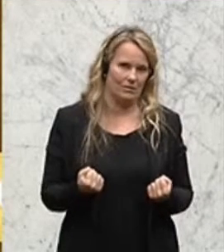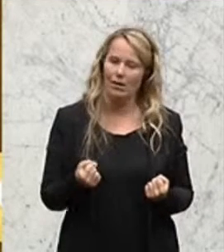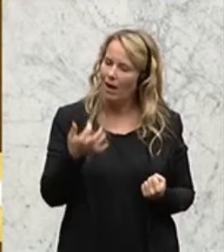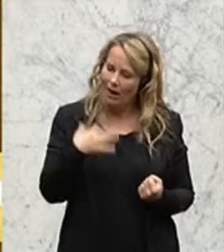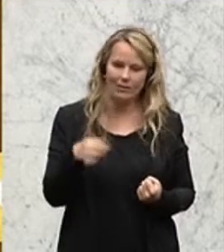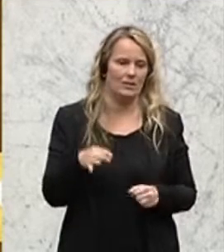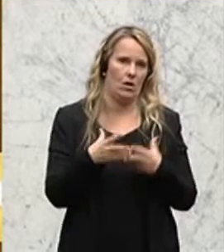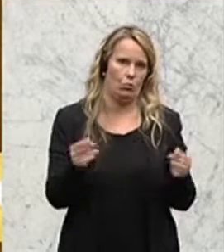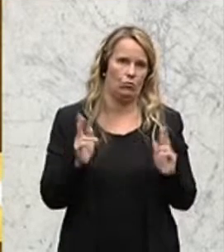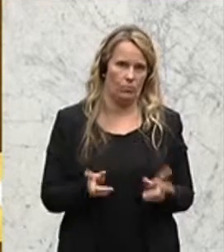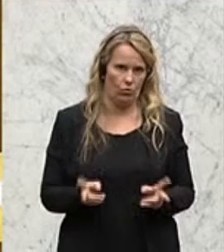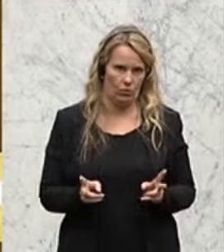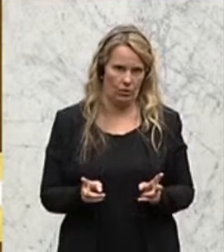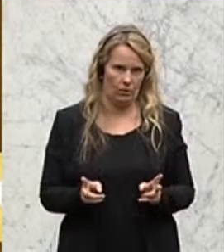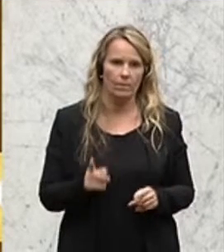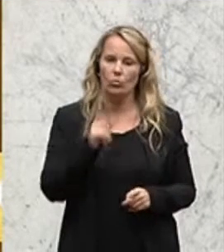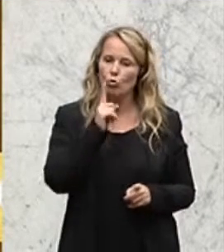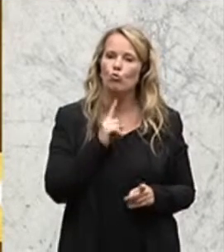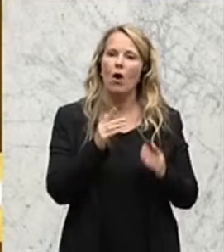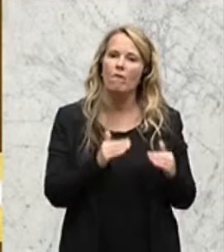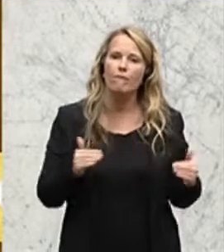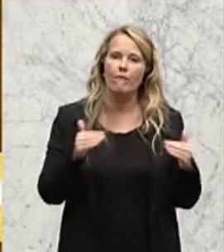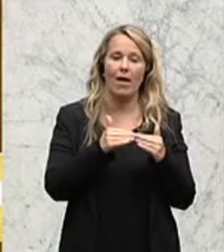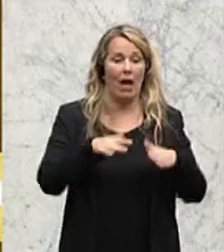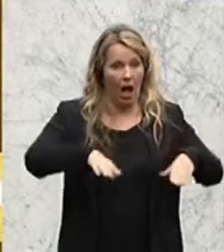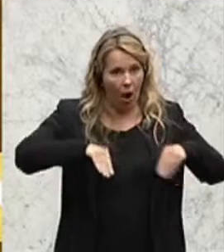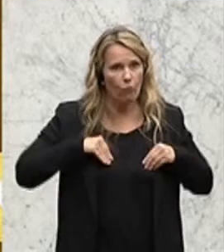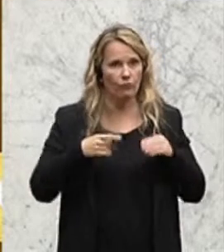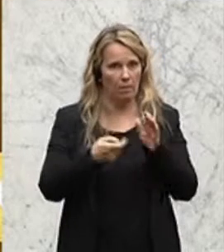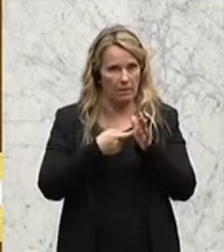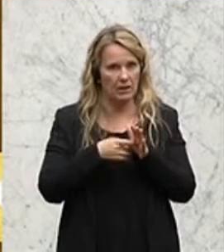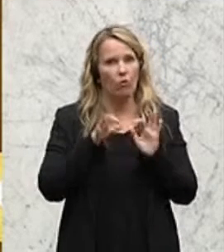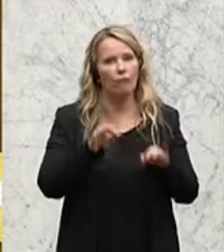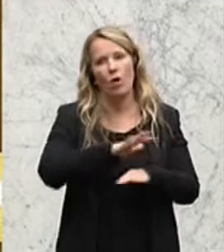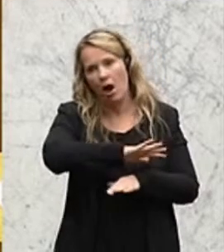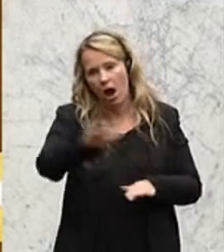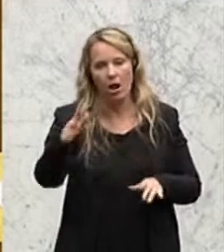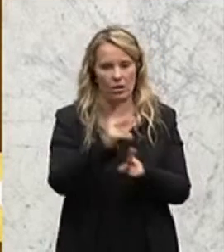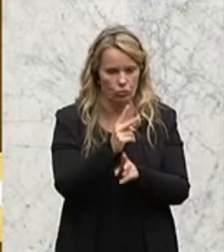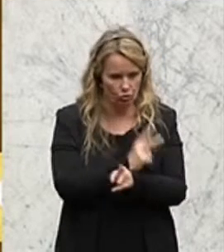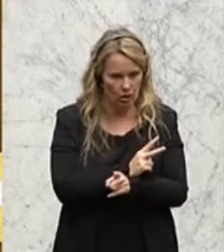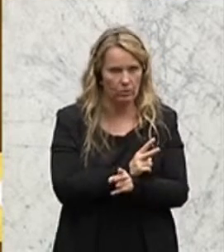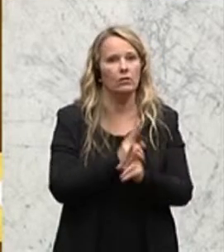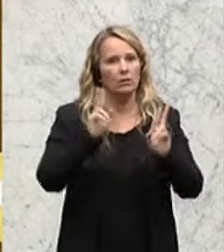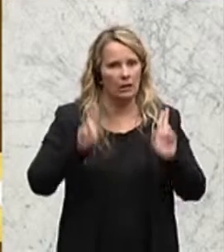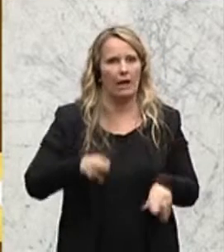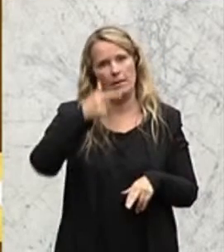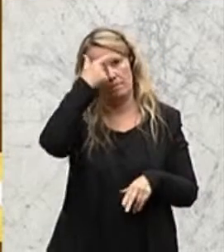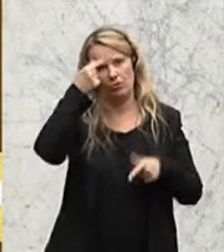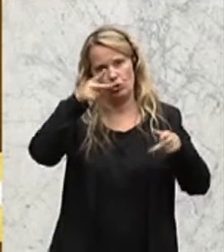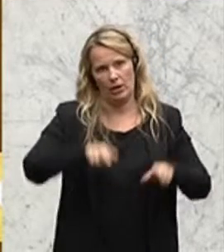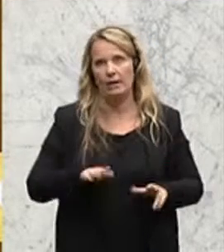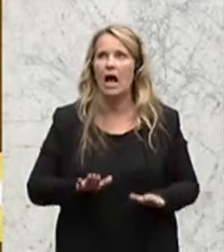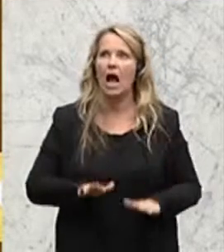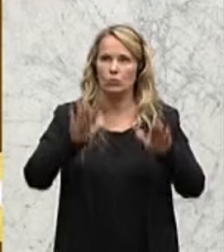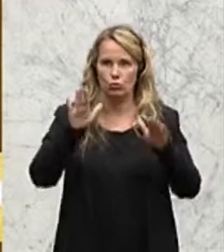Weg vorbei. Nur mit fairen Aufnahmebedingungen für alle Staaten kann das Menschenrecht auf